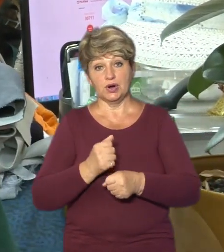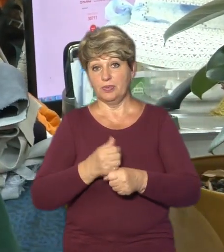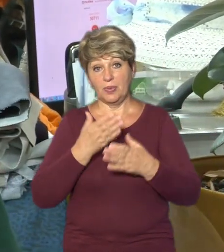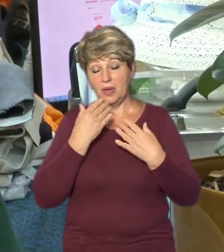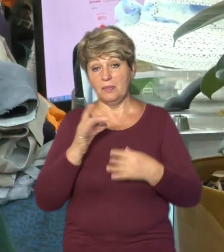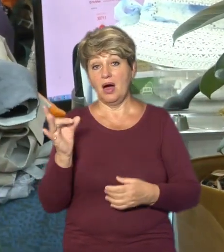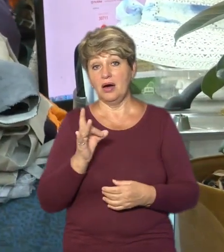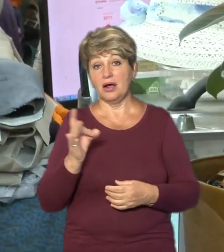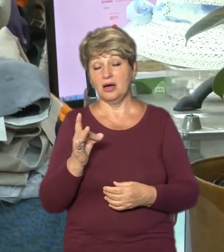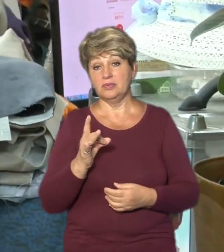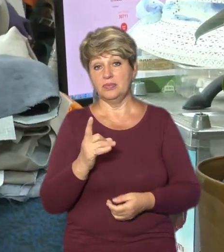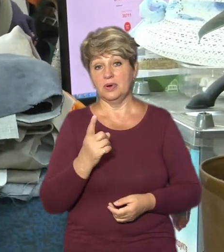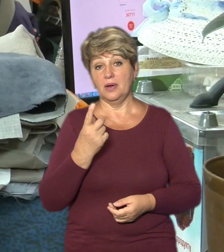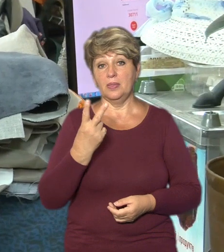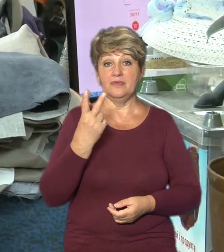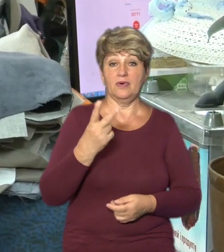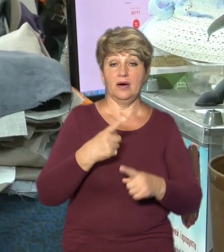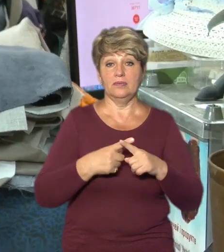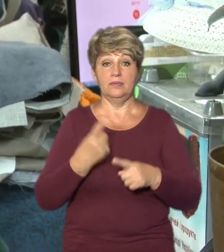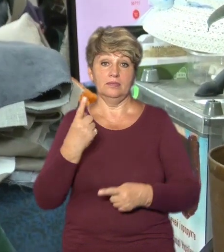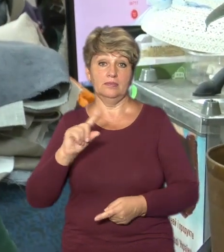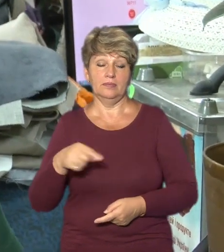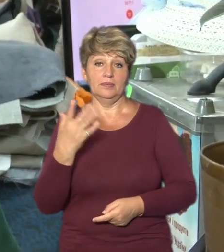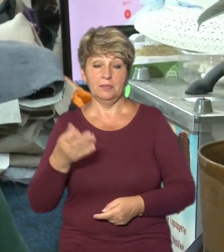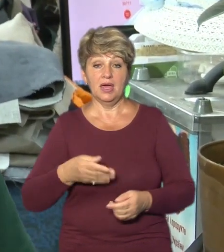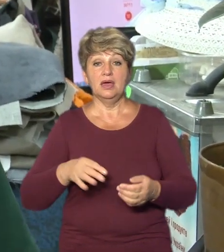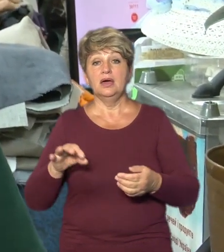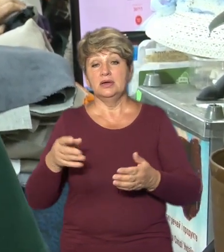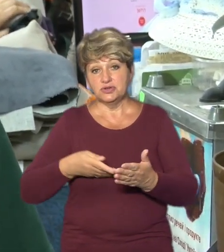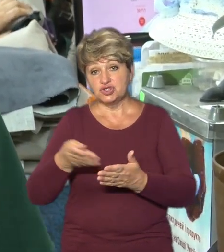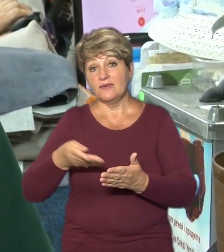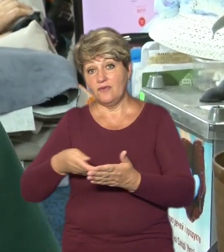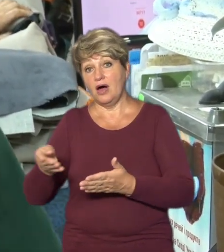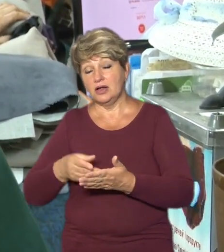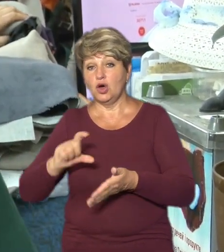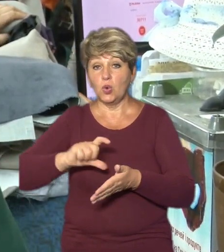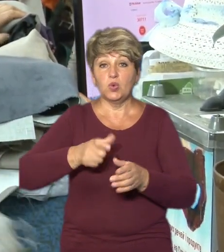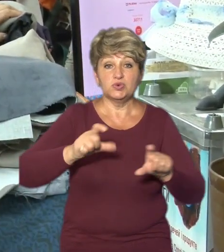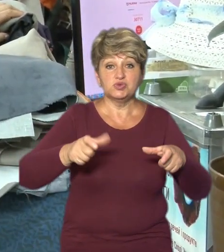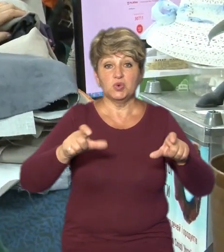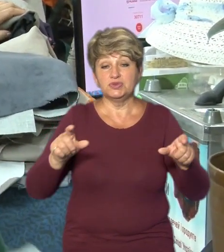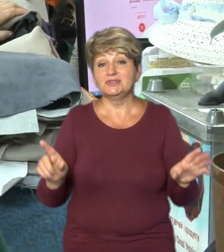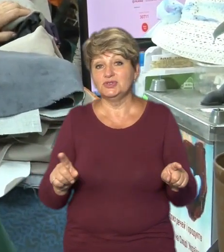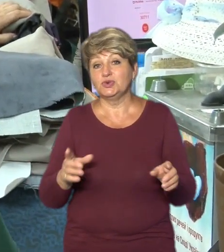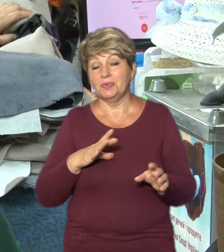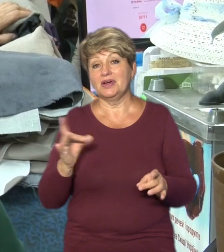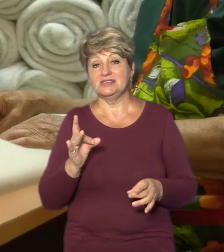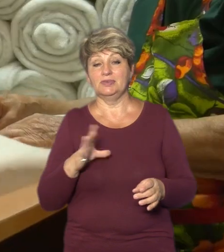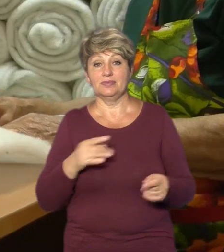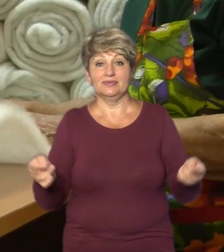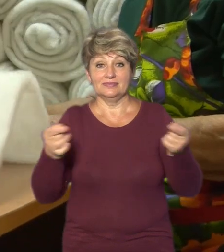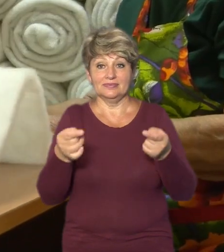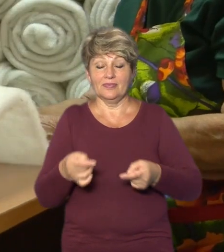розміру, два на півтора, тканіна така. Ну, вшивала декосочки якісь, щоб той розмір зробити.